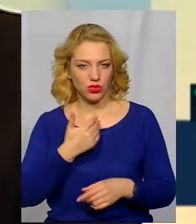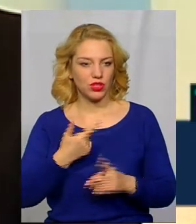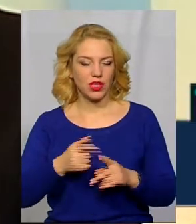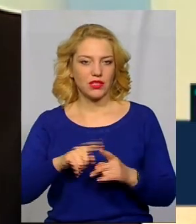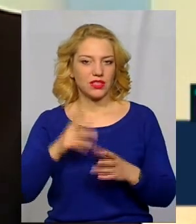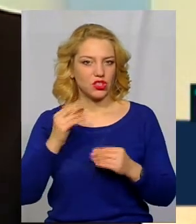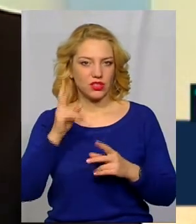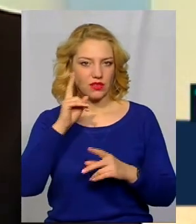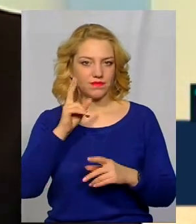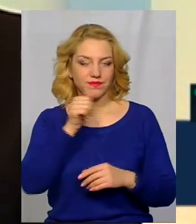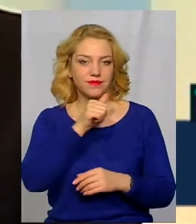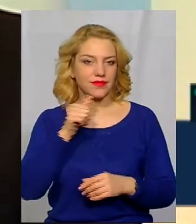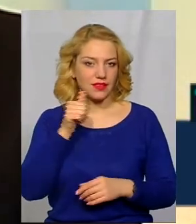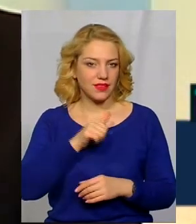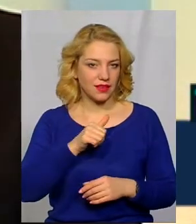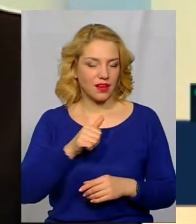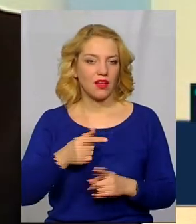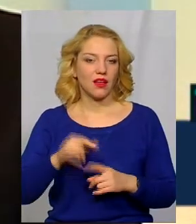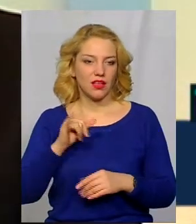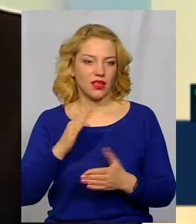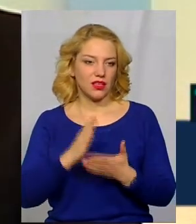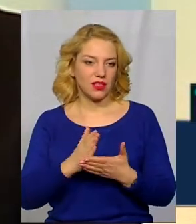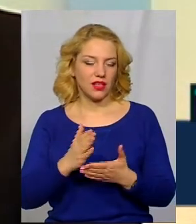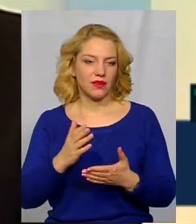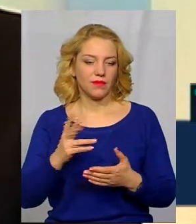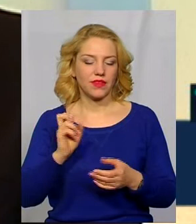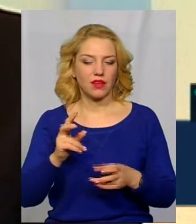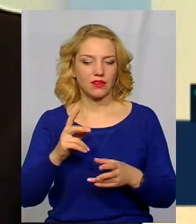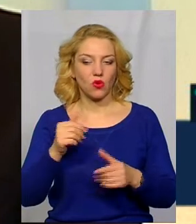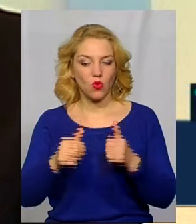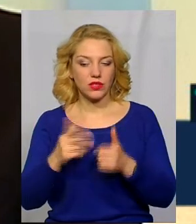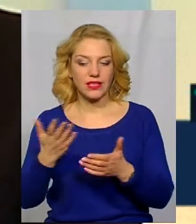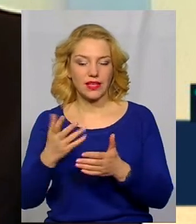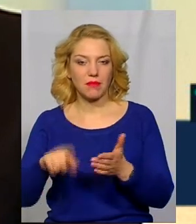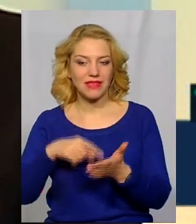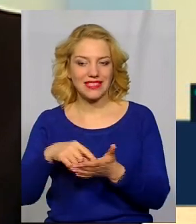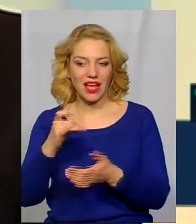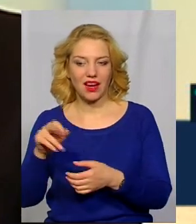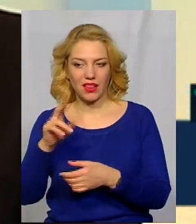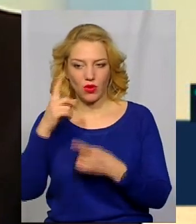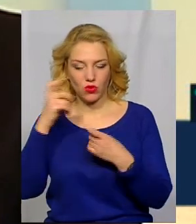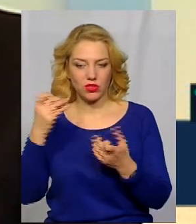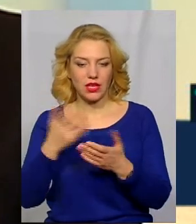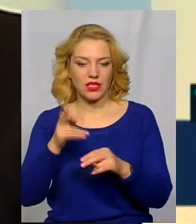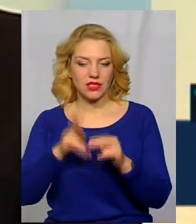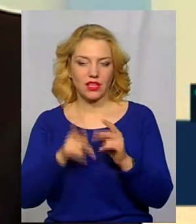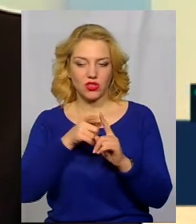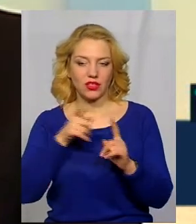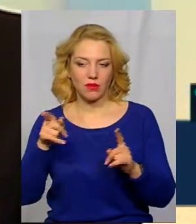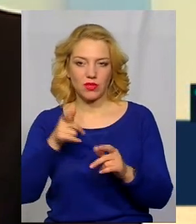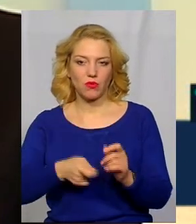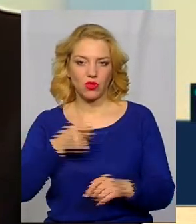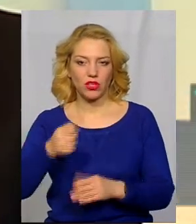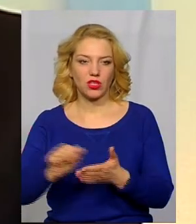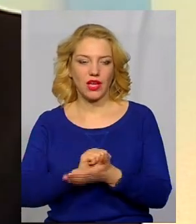поки інтрига. В нас також є конкурси, які міська рада оголошує. В нас закінчується вже термін подачі документів. От керівник,